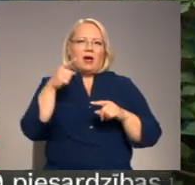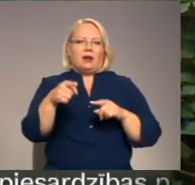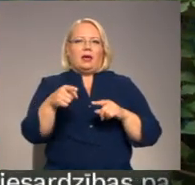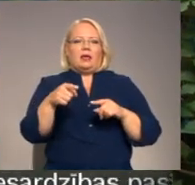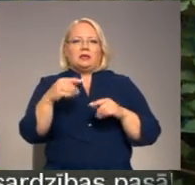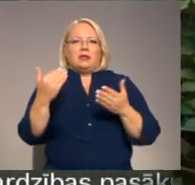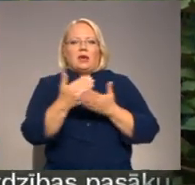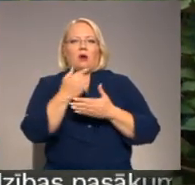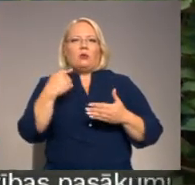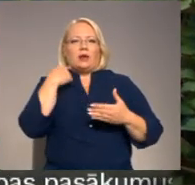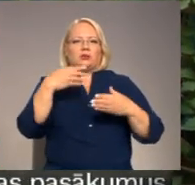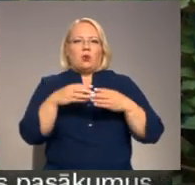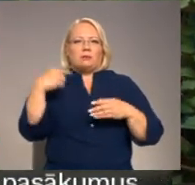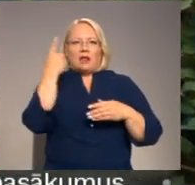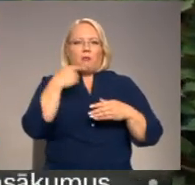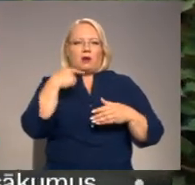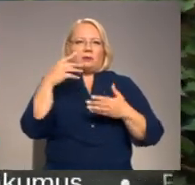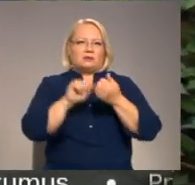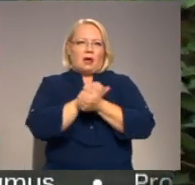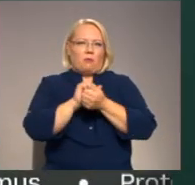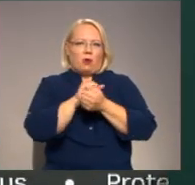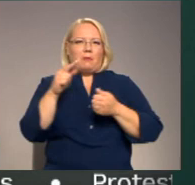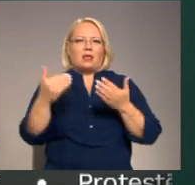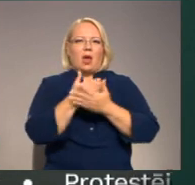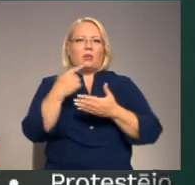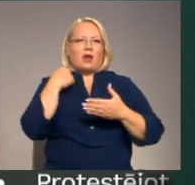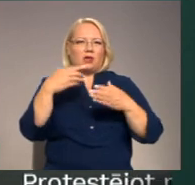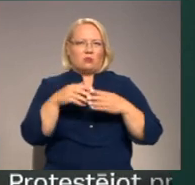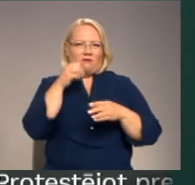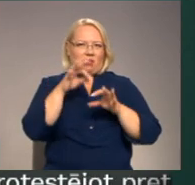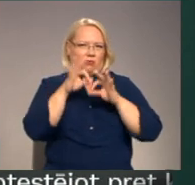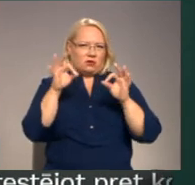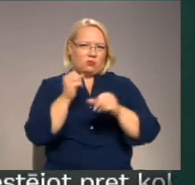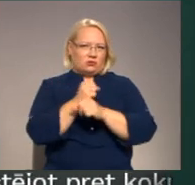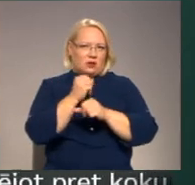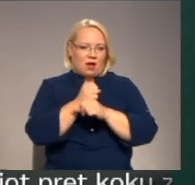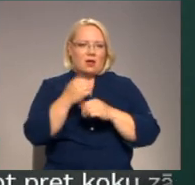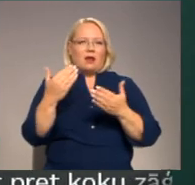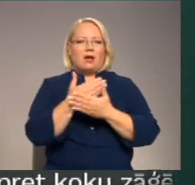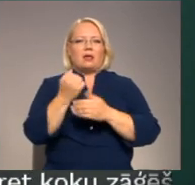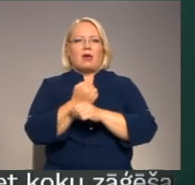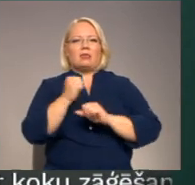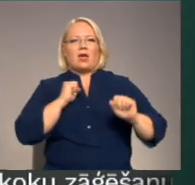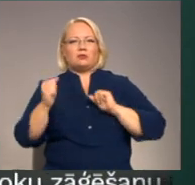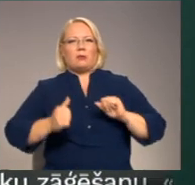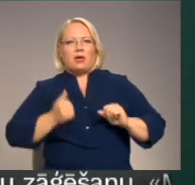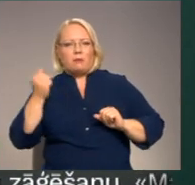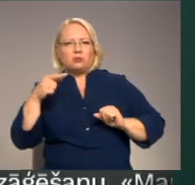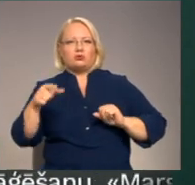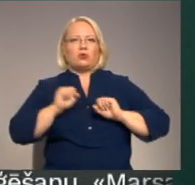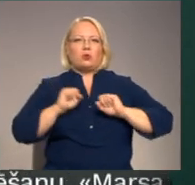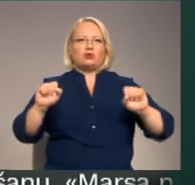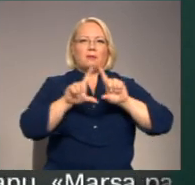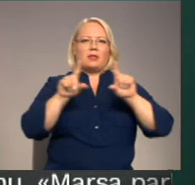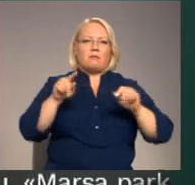reputāciju, zinot to, ka jaunā Rīgas doma vēl nav stājusies spēkā. Gan valsts nekustamie īpašumi, gan valsts drošības dienas šos pārmetumus